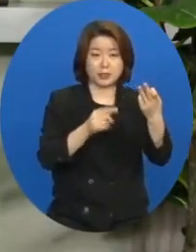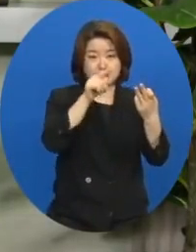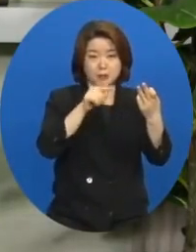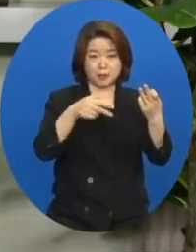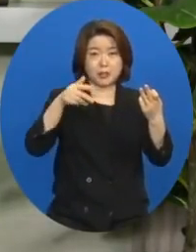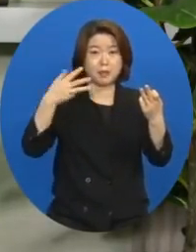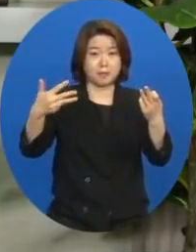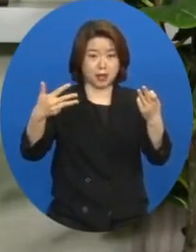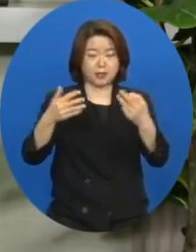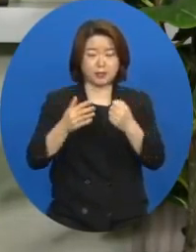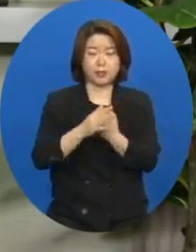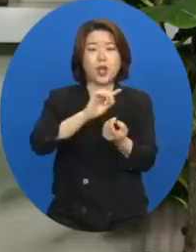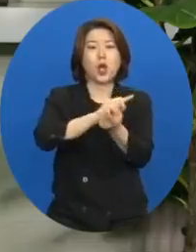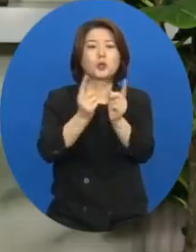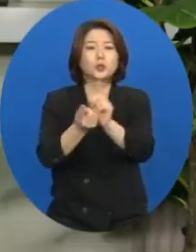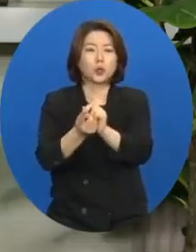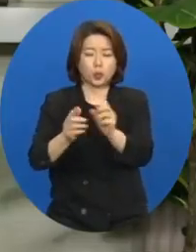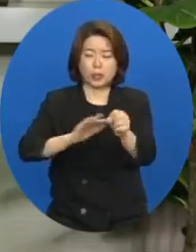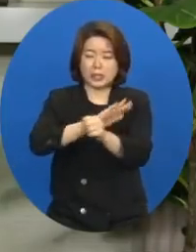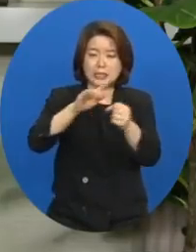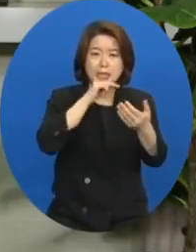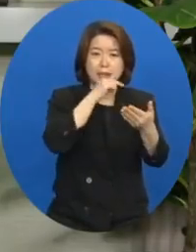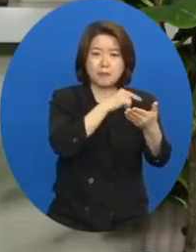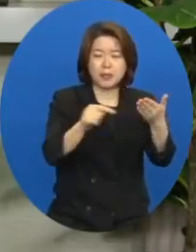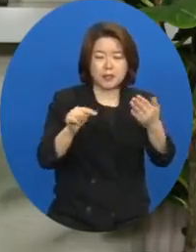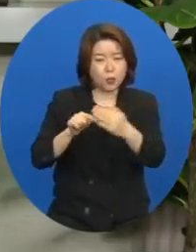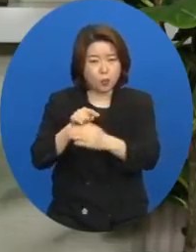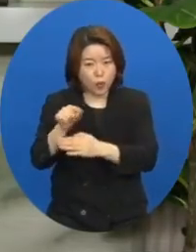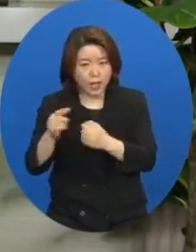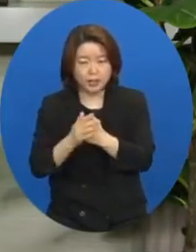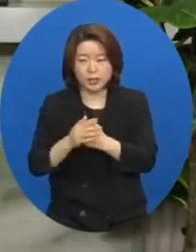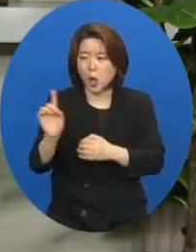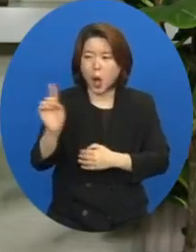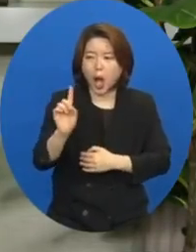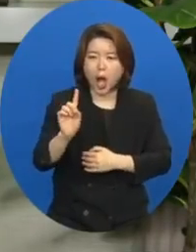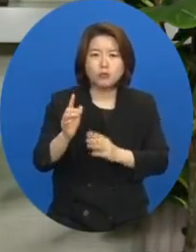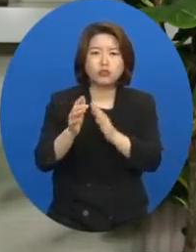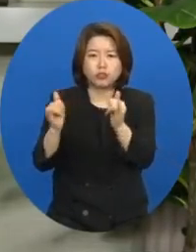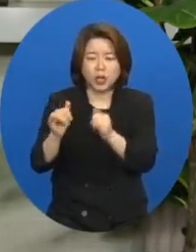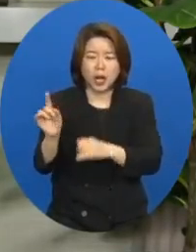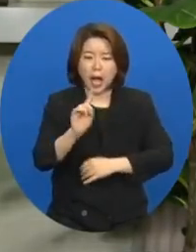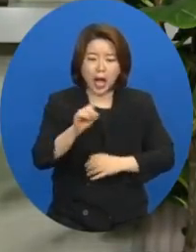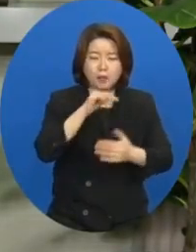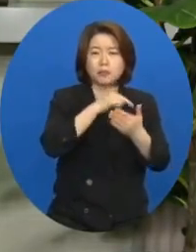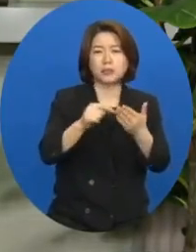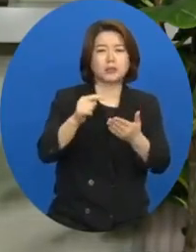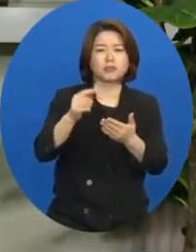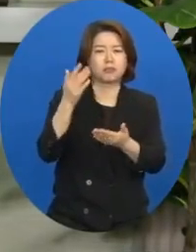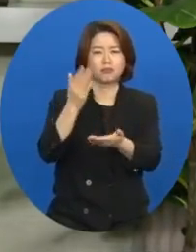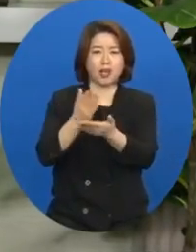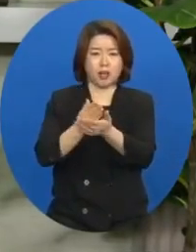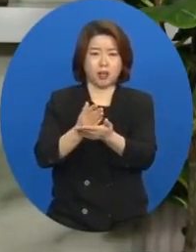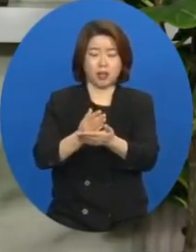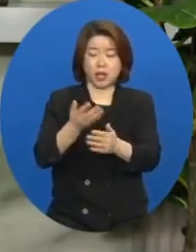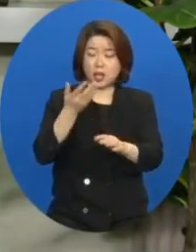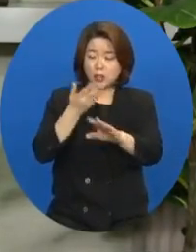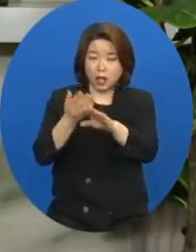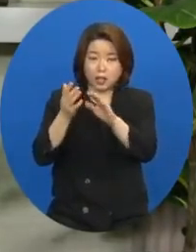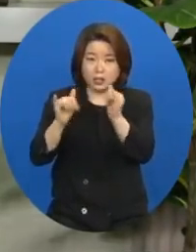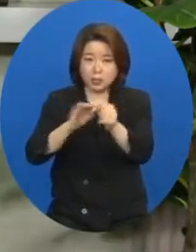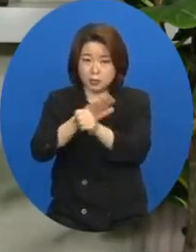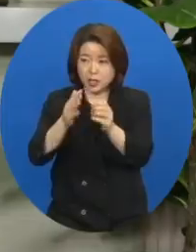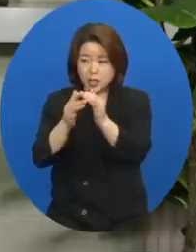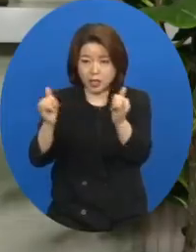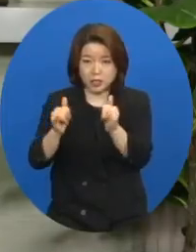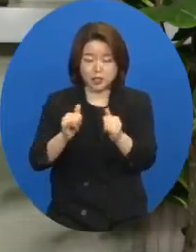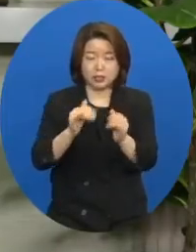피차, 사랑의 빛 외에는 아무에게든지 아무 빛도 지지 말라. 남을 사랑하는 자는